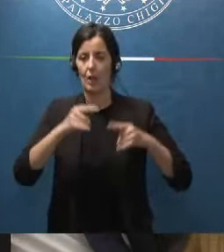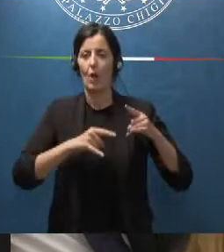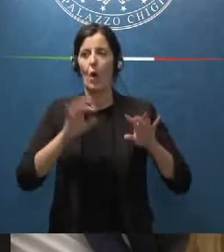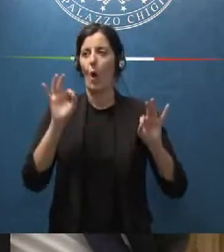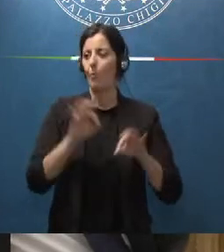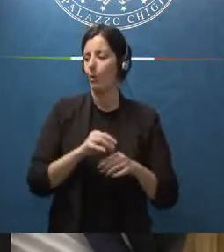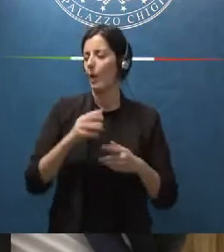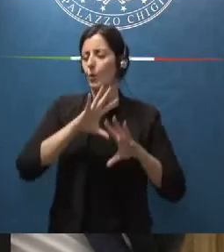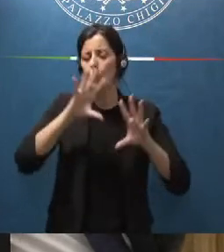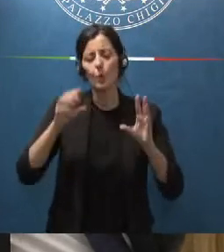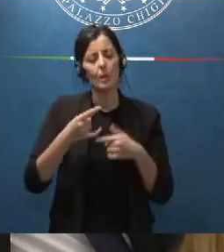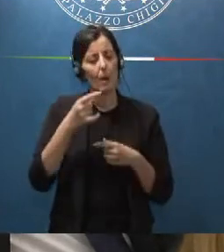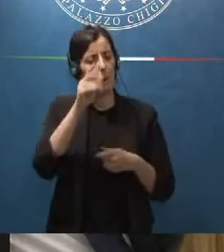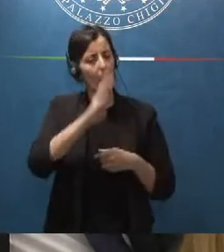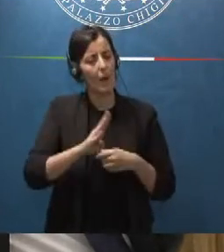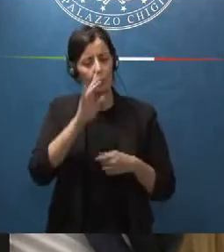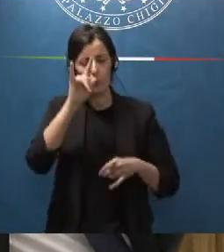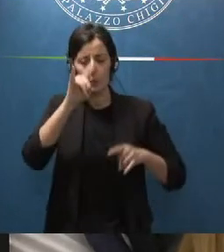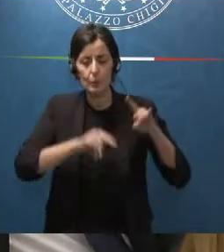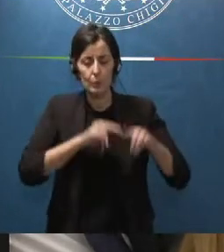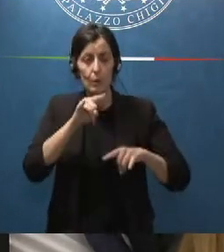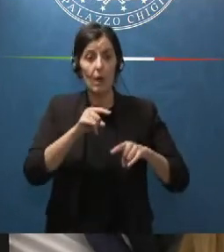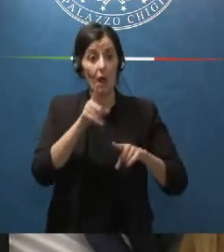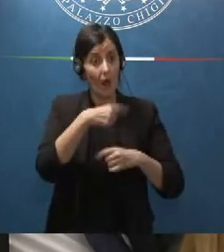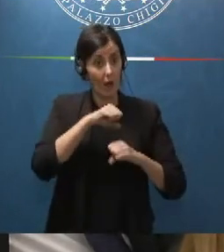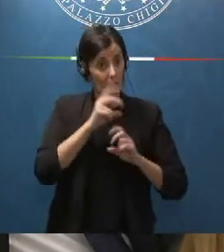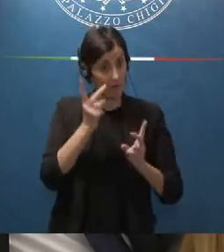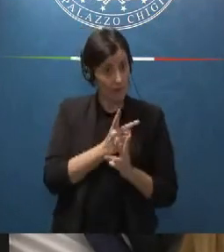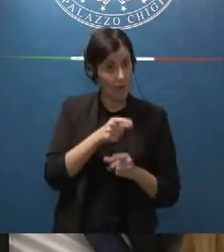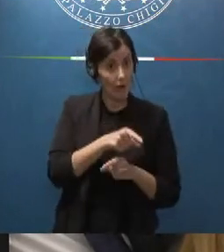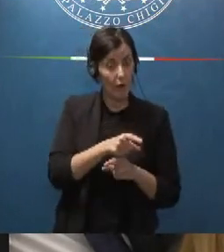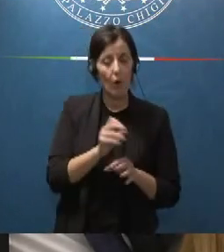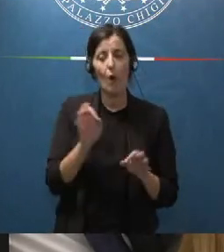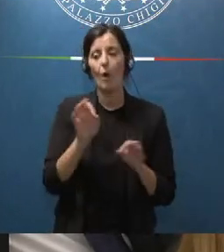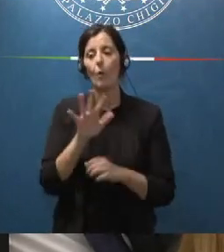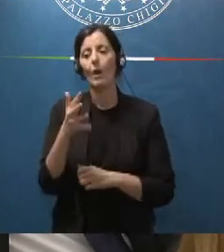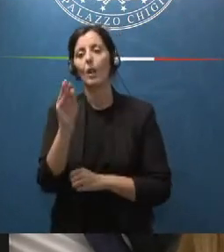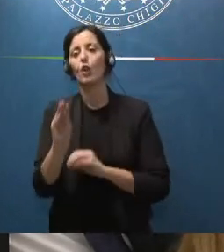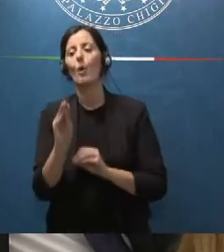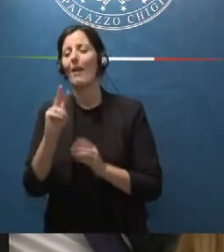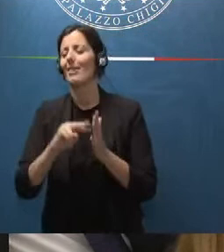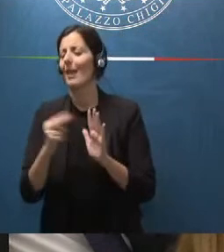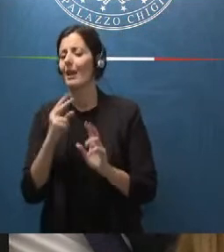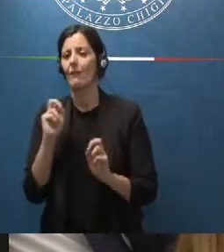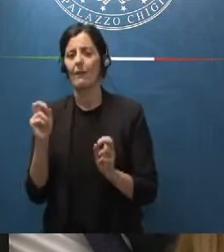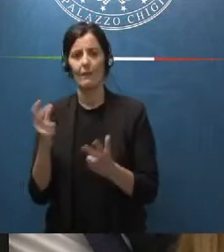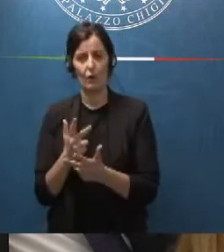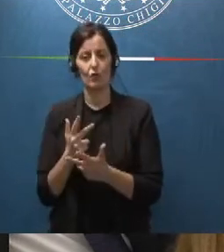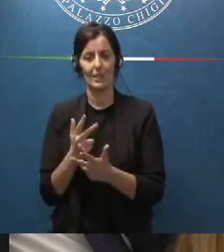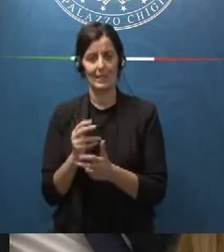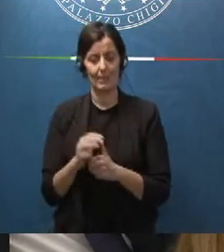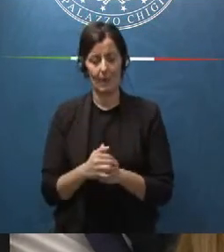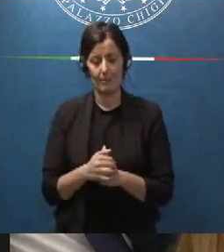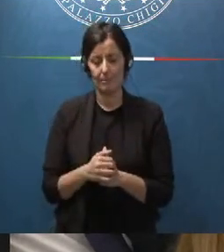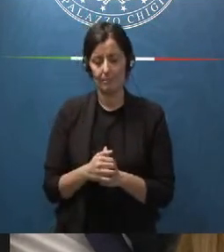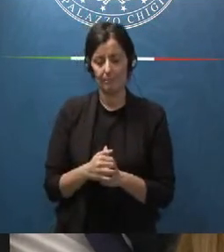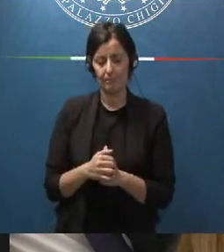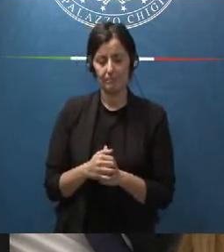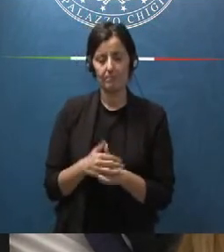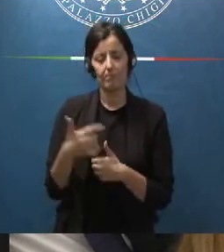accadimento nei suoi confronti crede che sia così o meno e una domanda tecnica velocissima nella